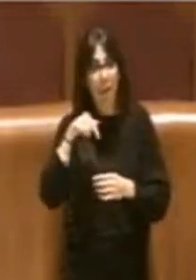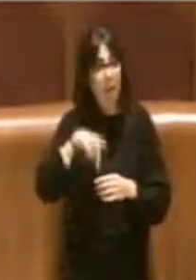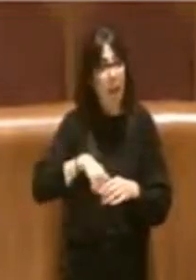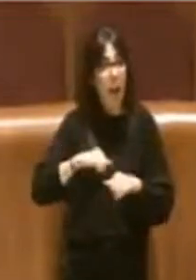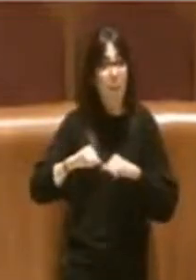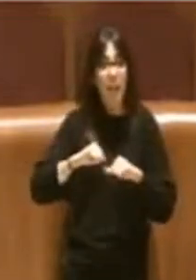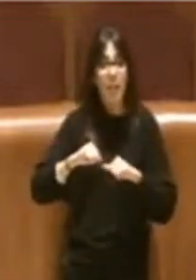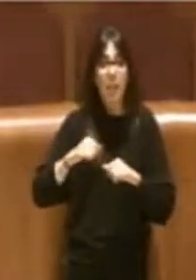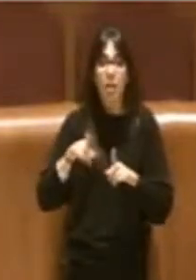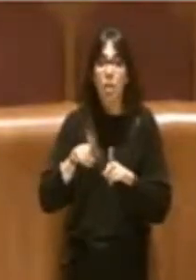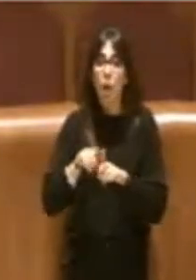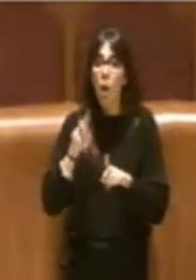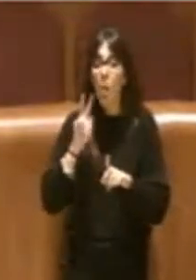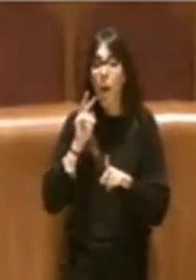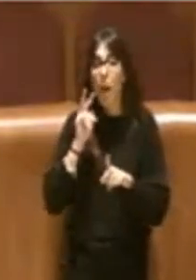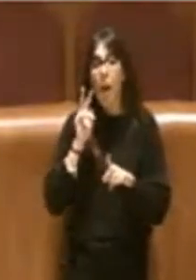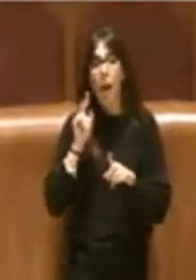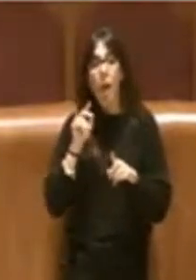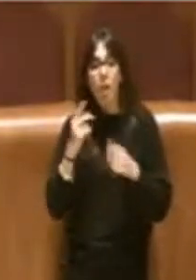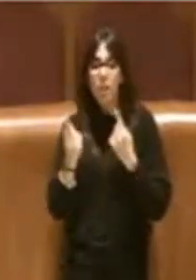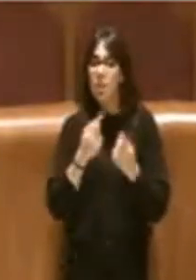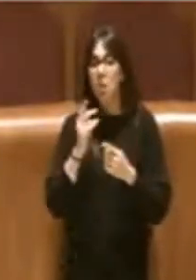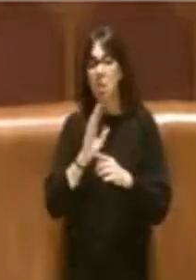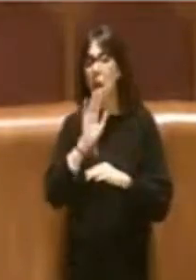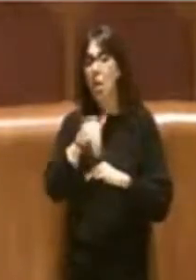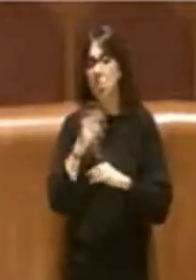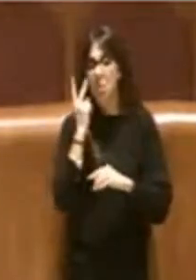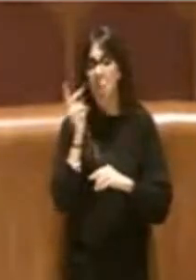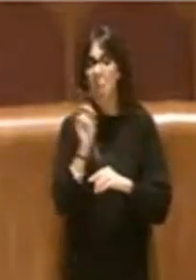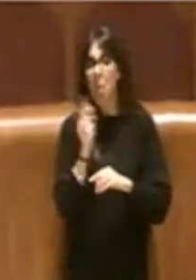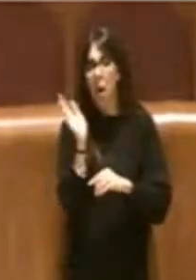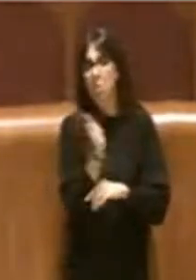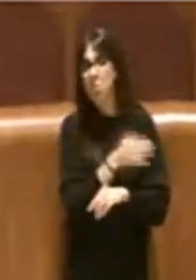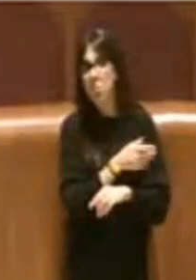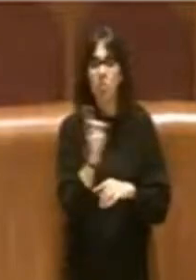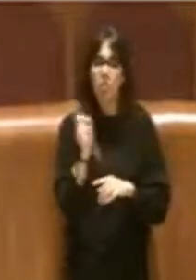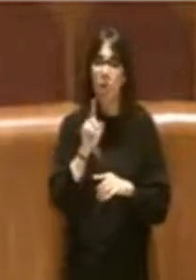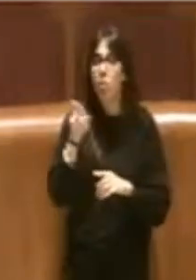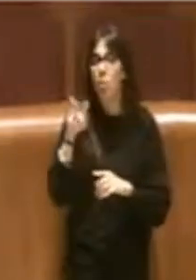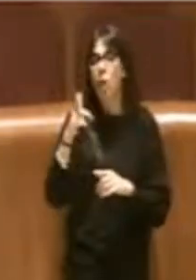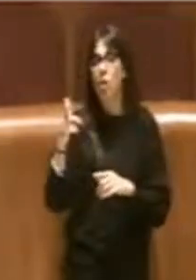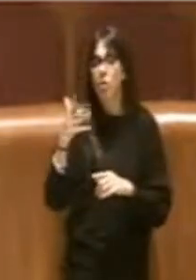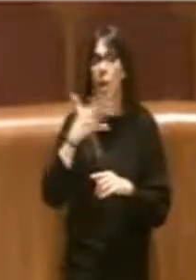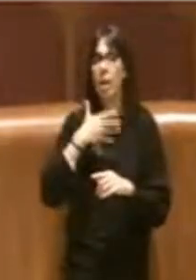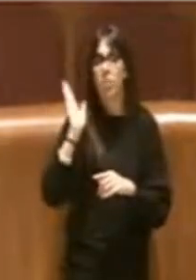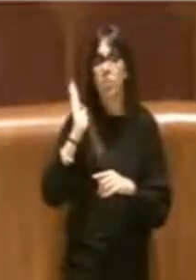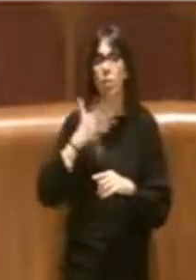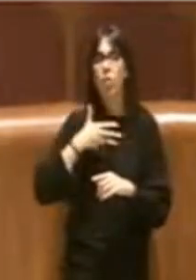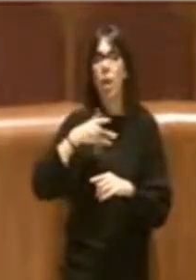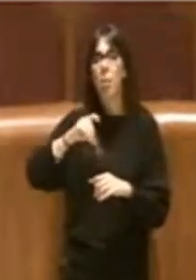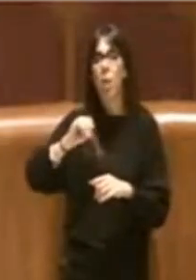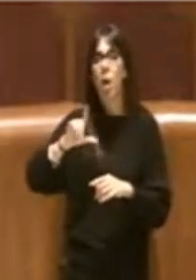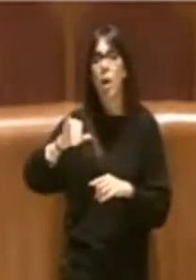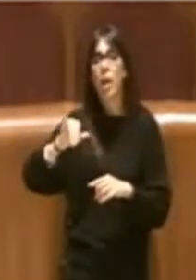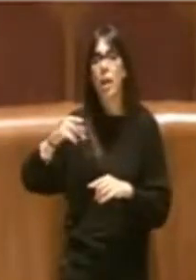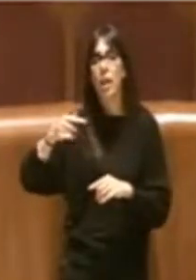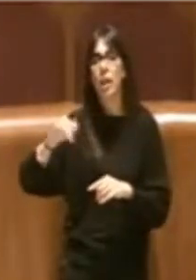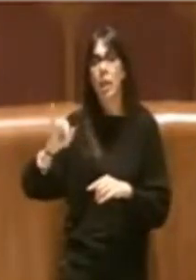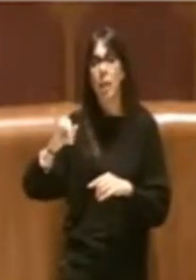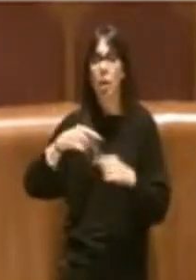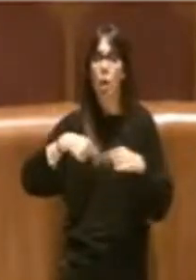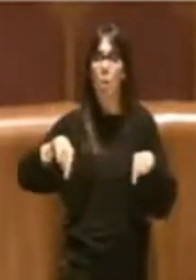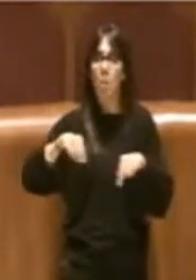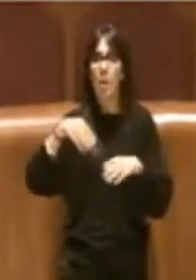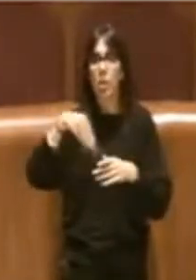situazione, perché lei non c'era, allora c'era Politi in commissione, il